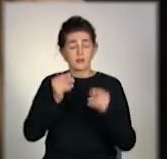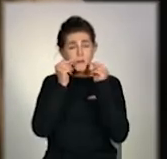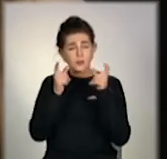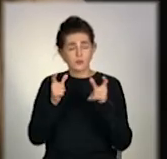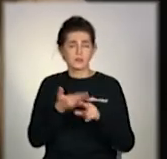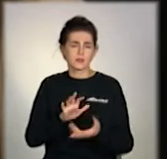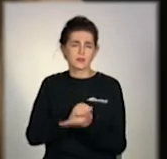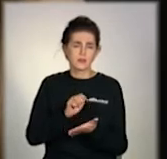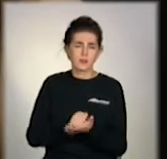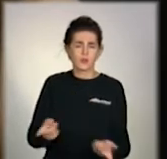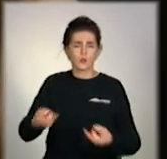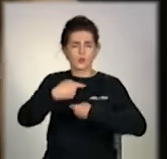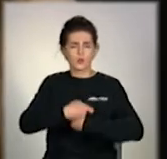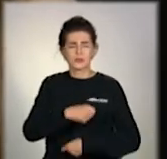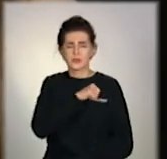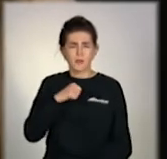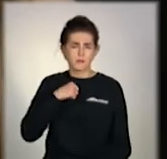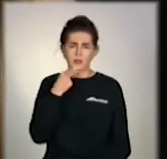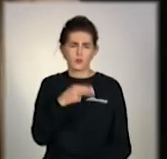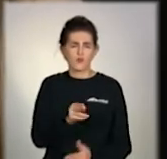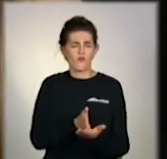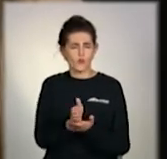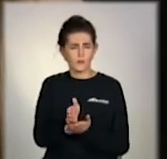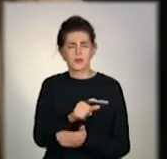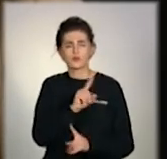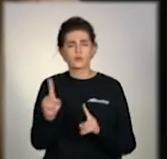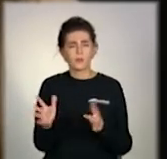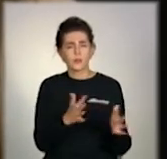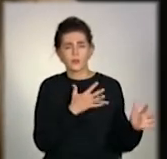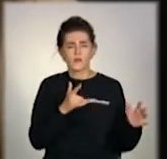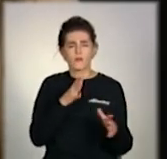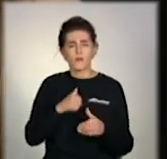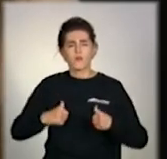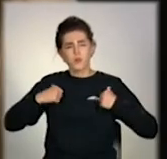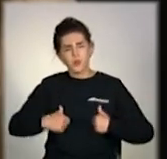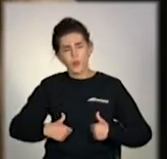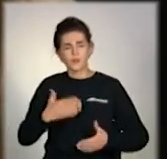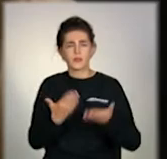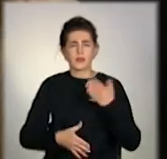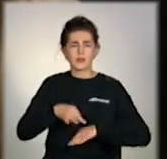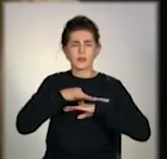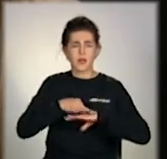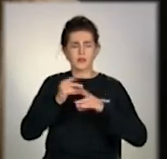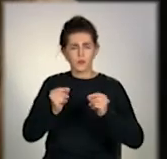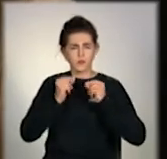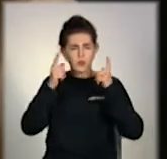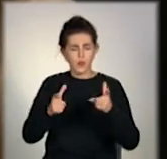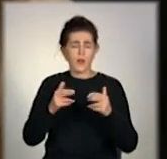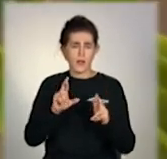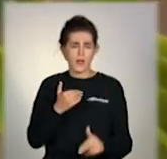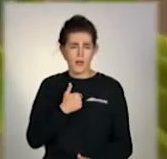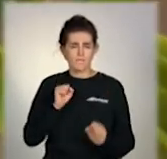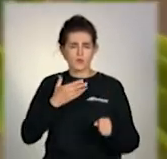тому йога – це найкращий варіант, тому що все відбувається плавно, але при цьому і тіло просипається, і я можу якось